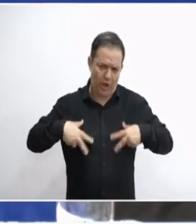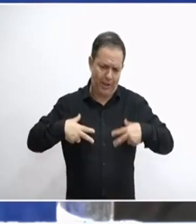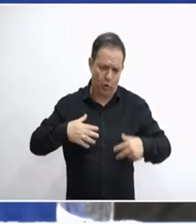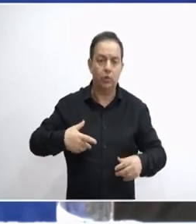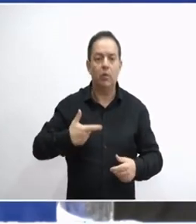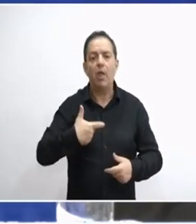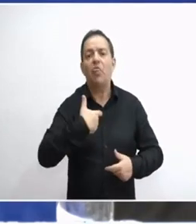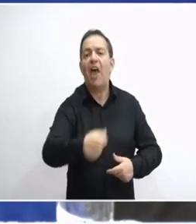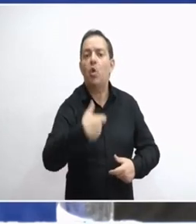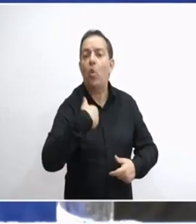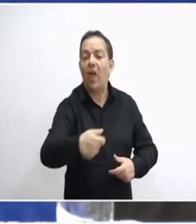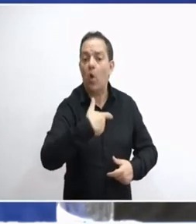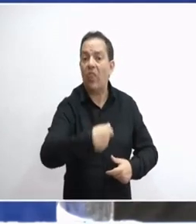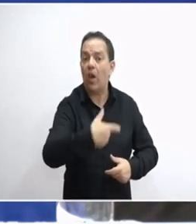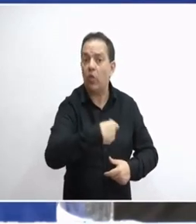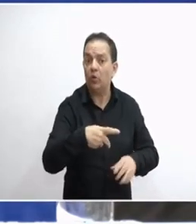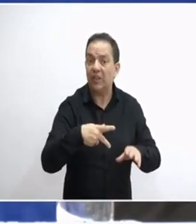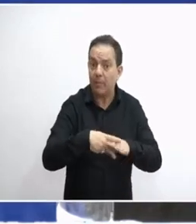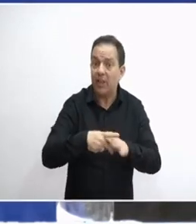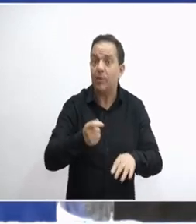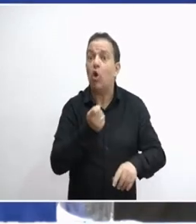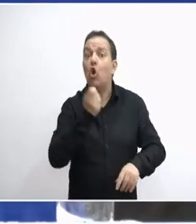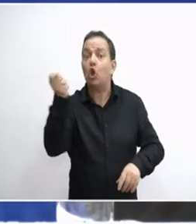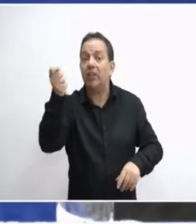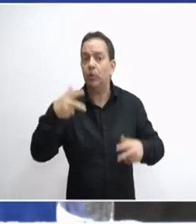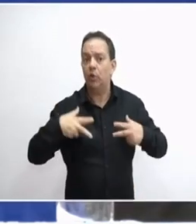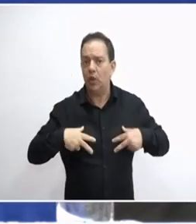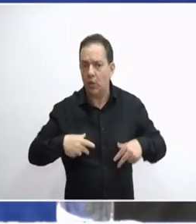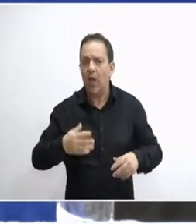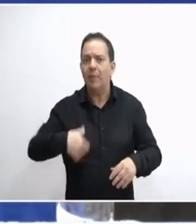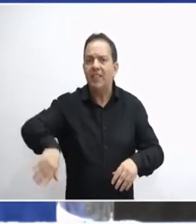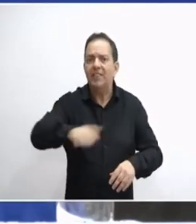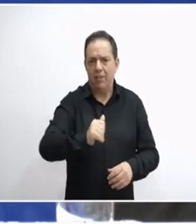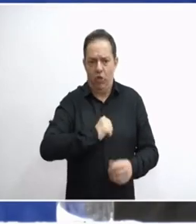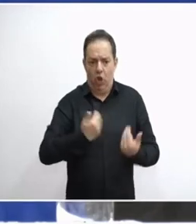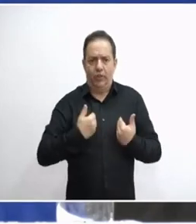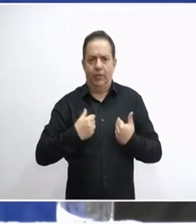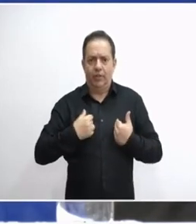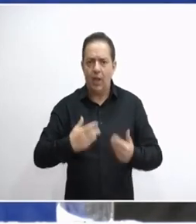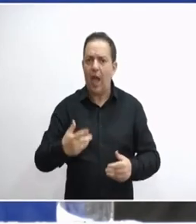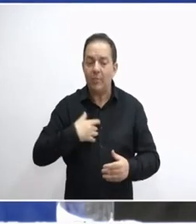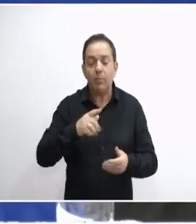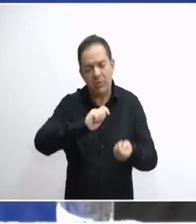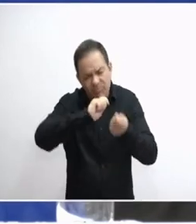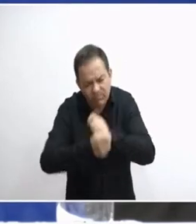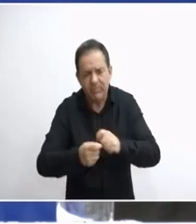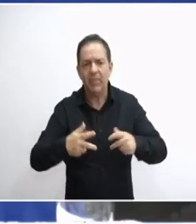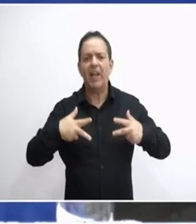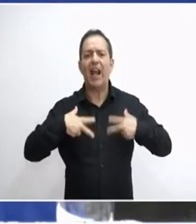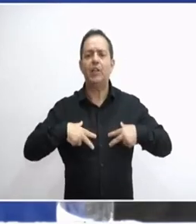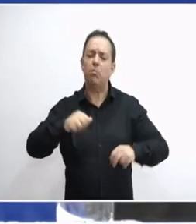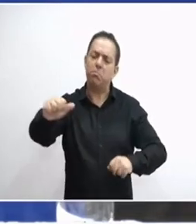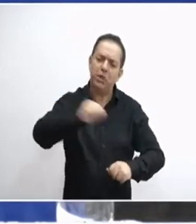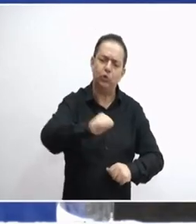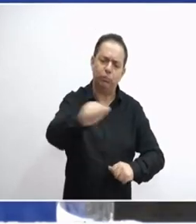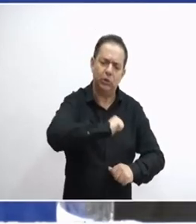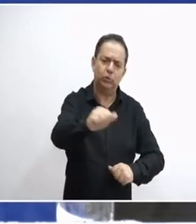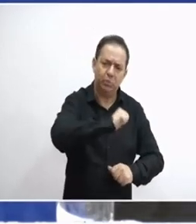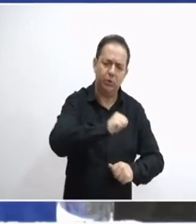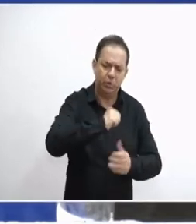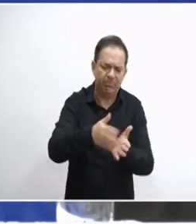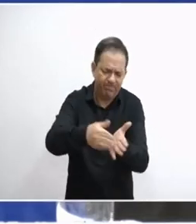είμαστε εμείς. Η λύση αυτή τη στιγμή είναι να κρατικοποιήσουμε τις τράπεζες που χρωστάνε στο δημόσιο και να κάνουμε μια βάθια